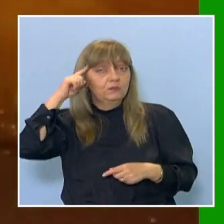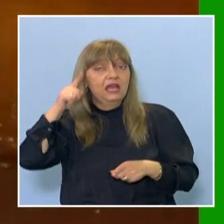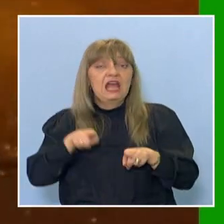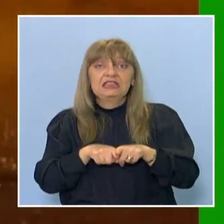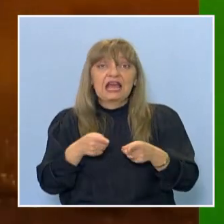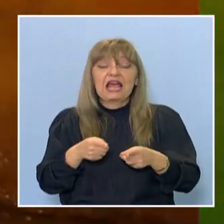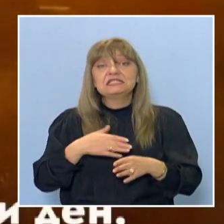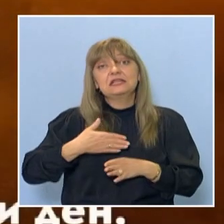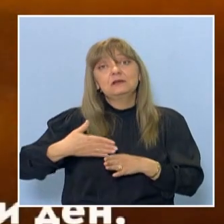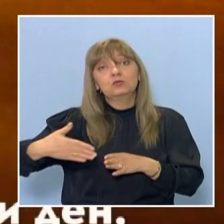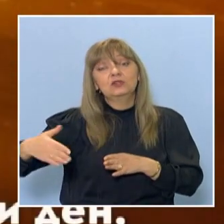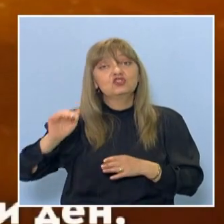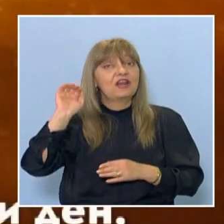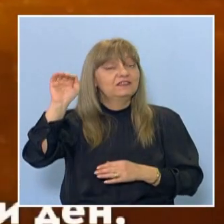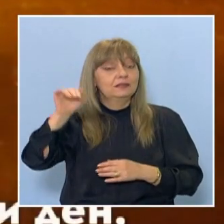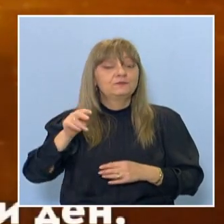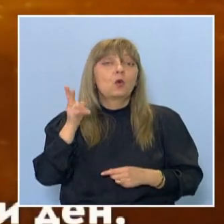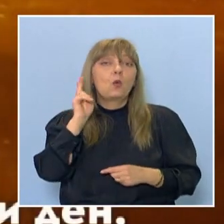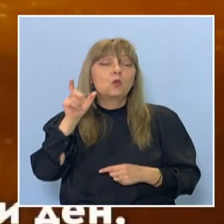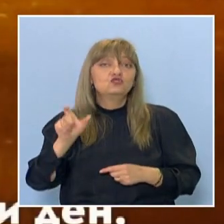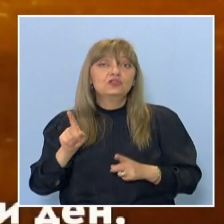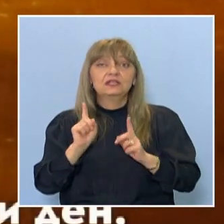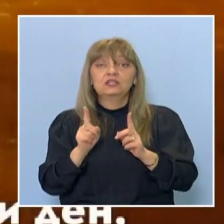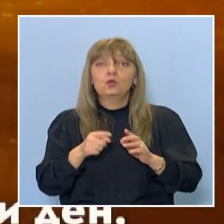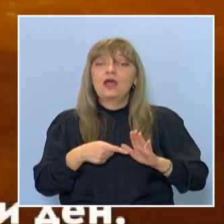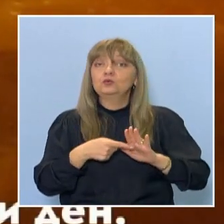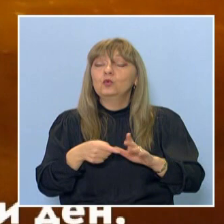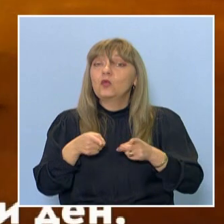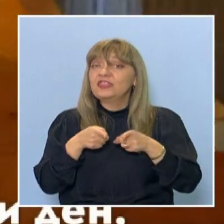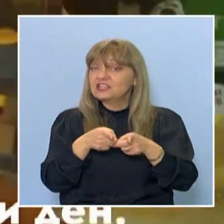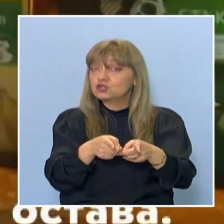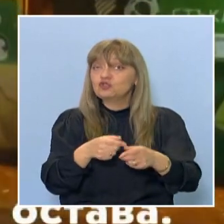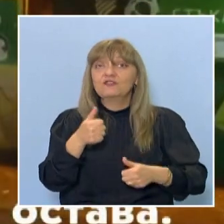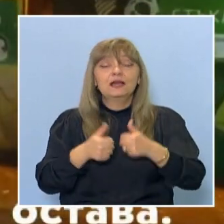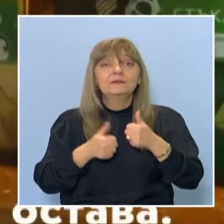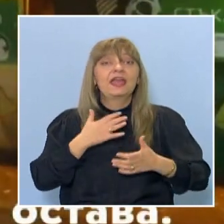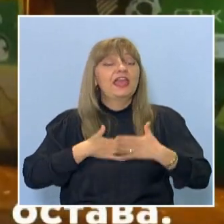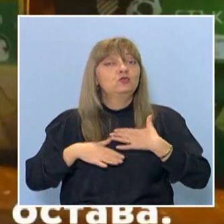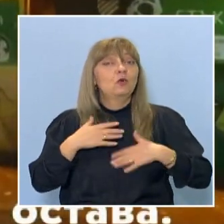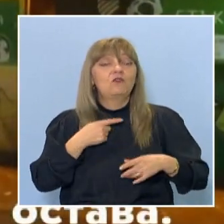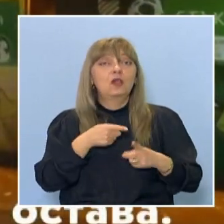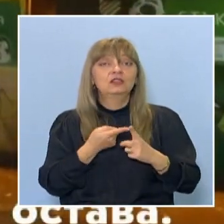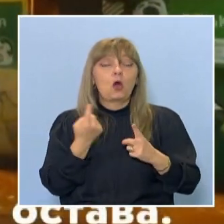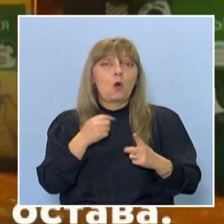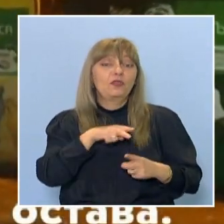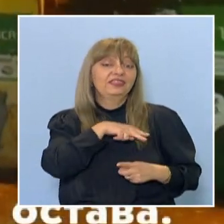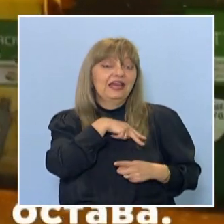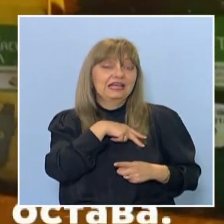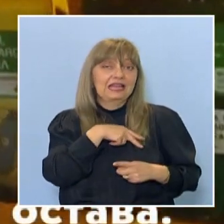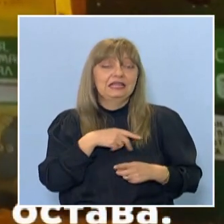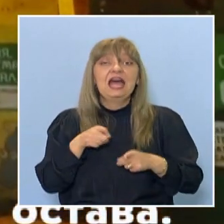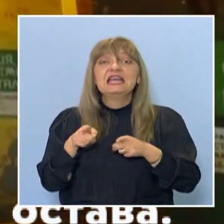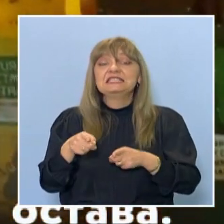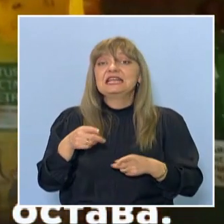напред. Учителката на Дилян, която го насочва към конкурса, е доволна от наградата му. За Цветелина Иванова обаче по-важна е